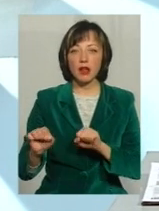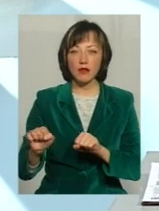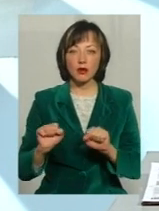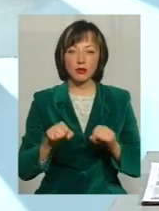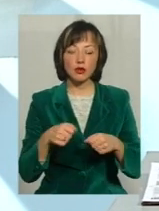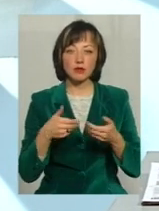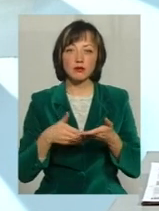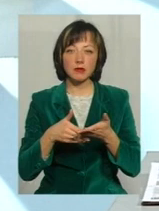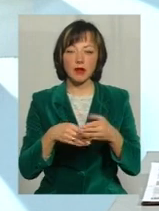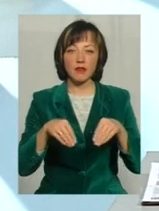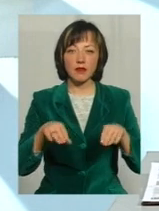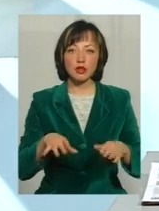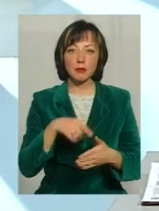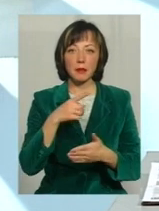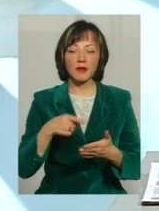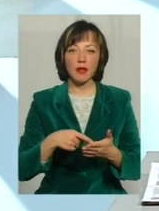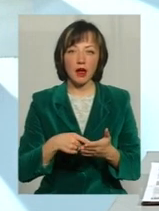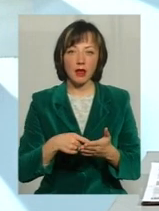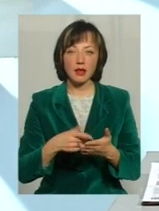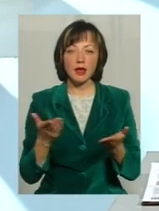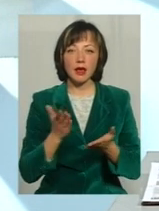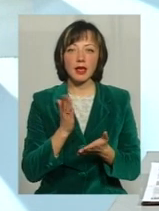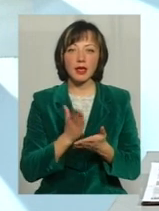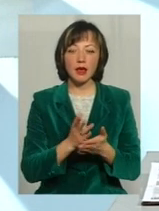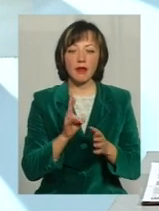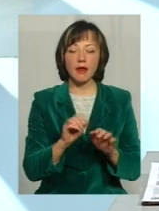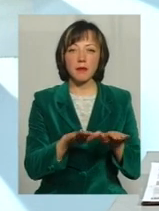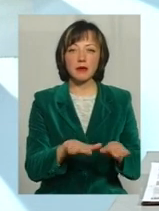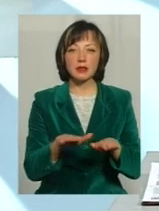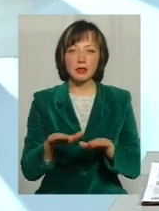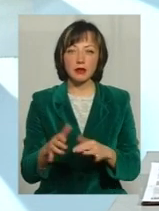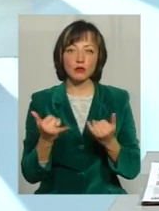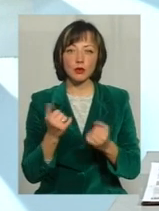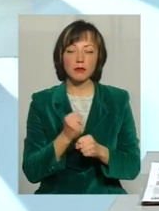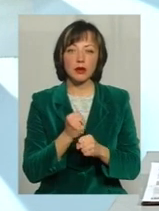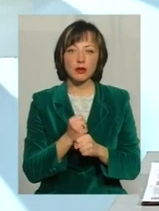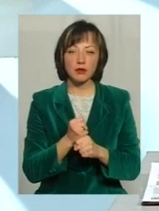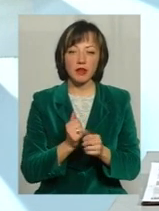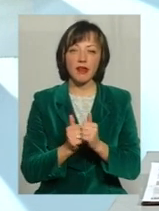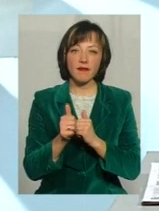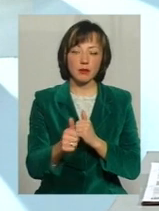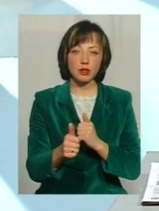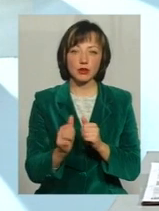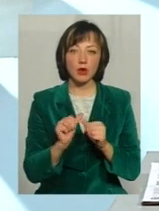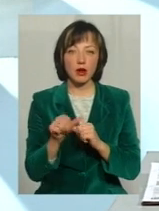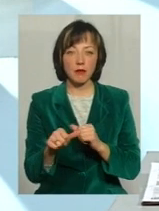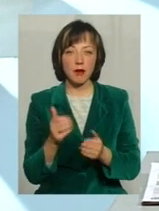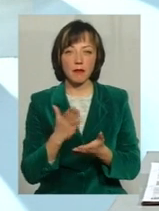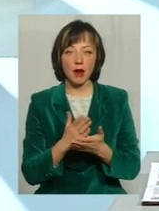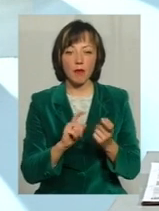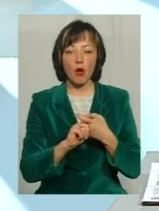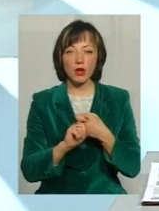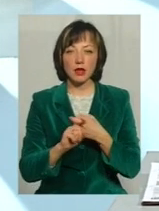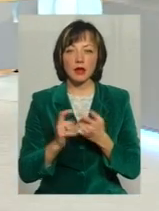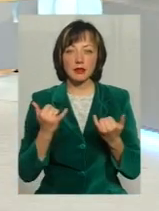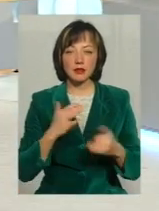що ми можемо посприяти вирішенні питання, які є на місцях Ми сьогодні працюємо на випереження Зокрема, ми сьогодні маємо контакт з нашим